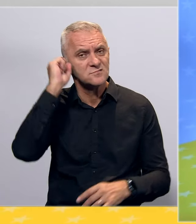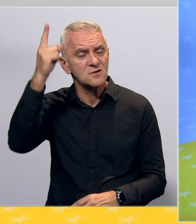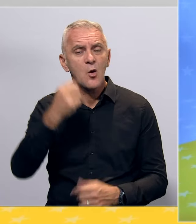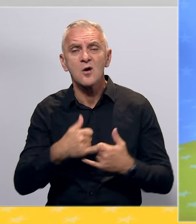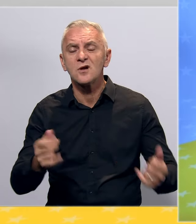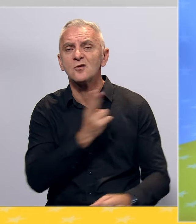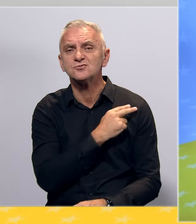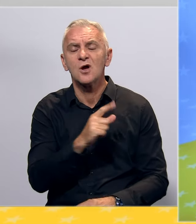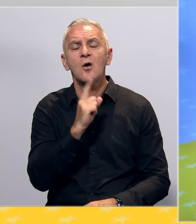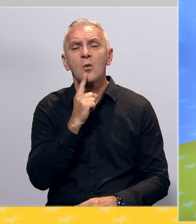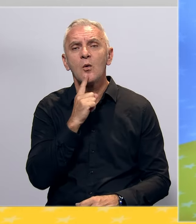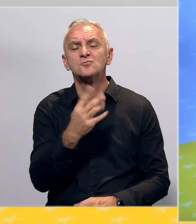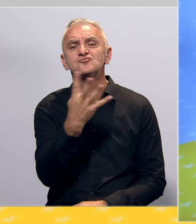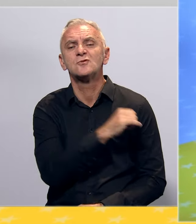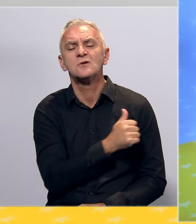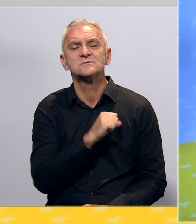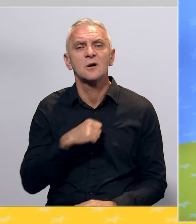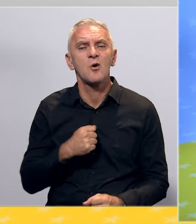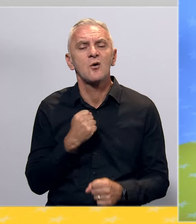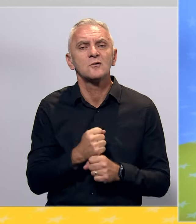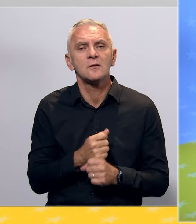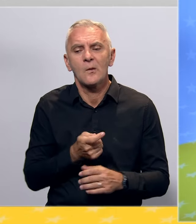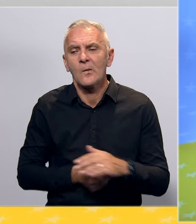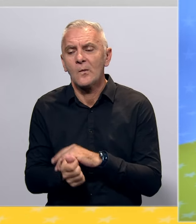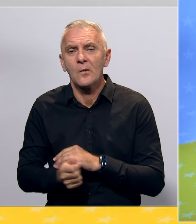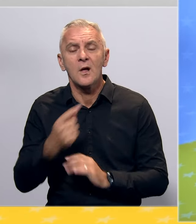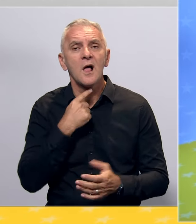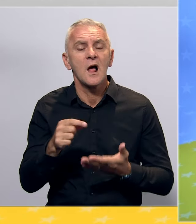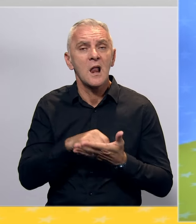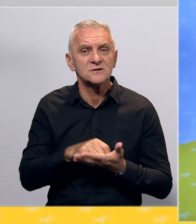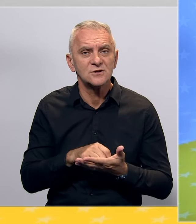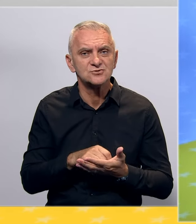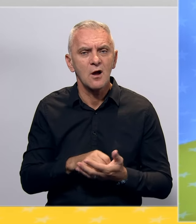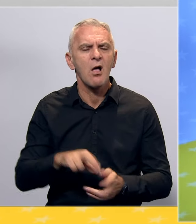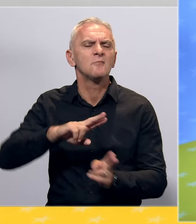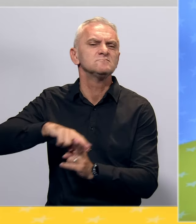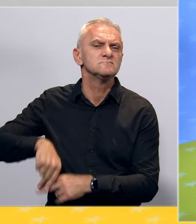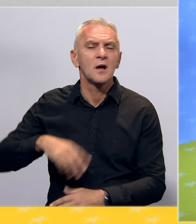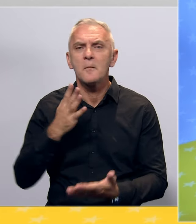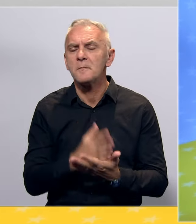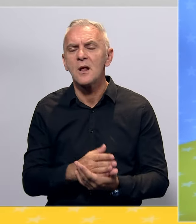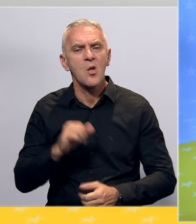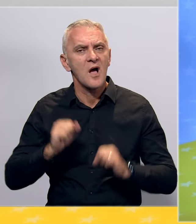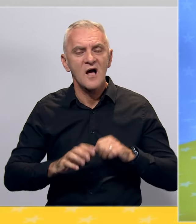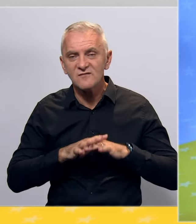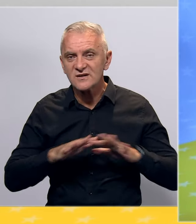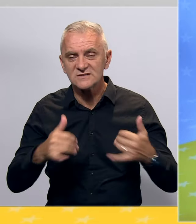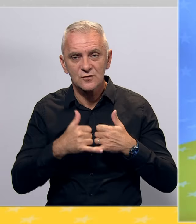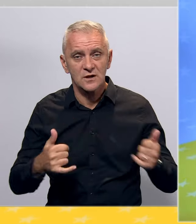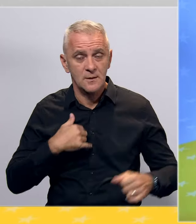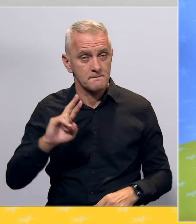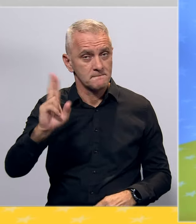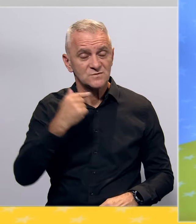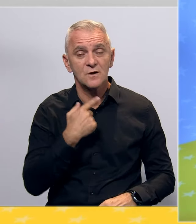četiri godine bavio samododvoravanjem i podmićivanjem glasača, a potpuno zanemario bilo kakav razvoj grada. Pozivamo sve